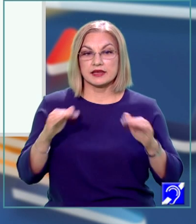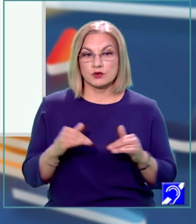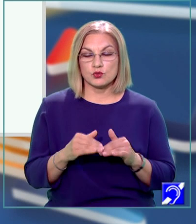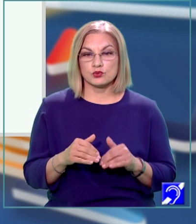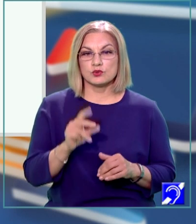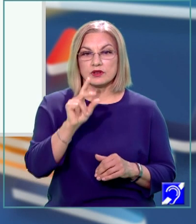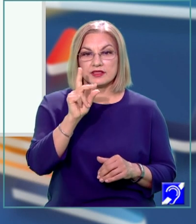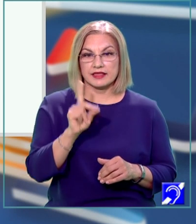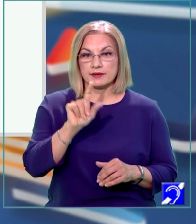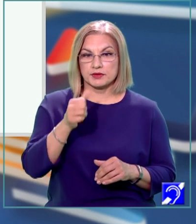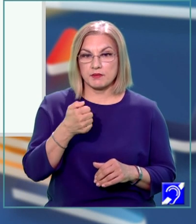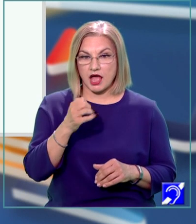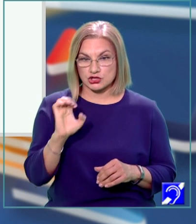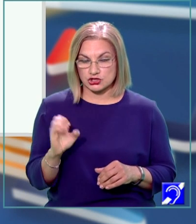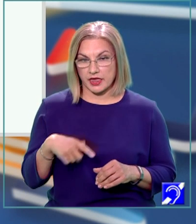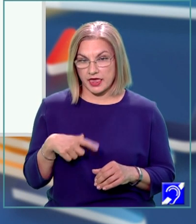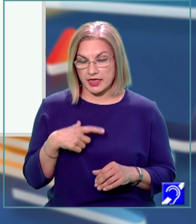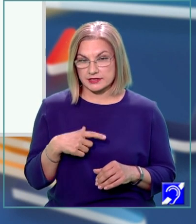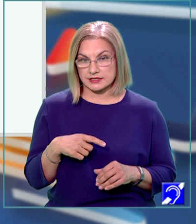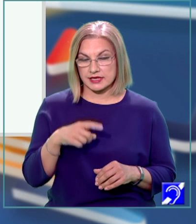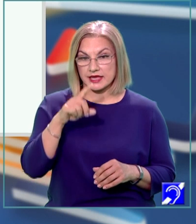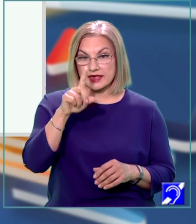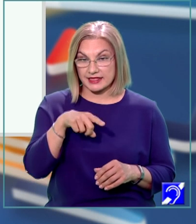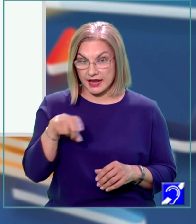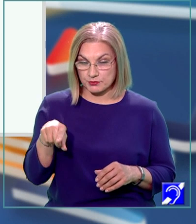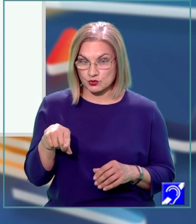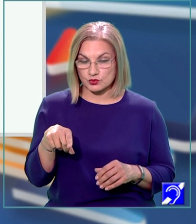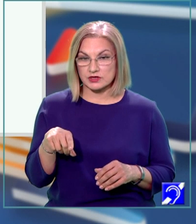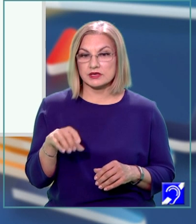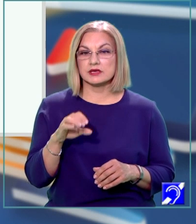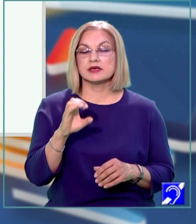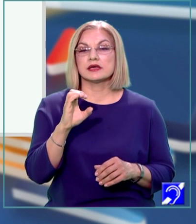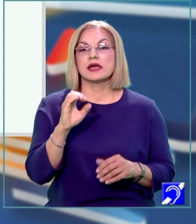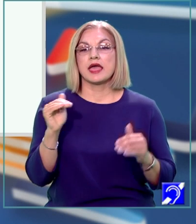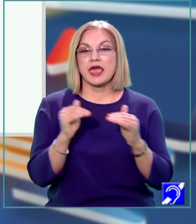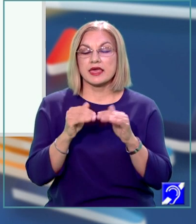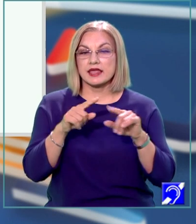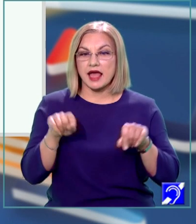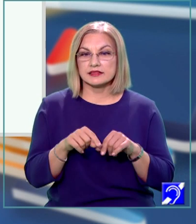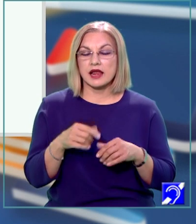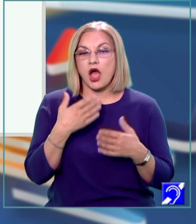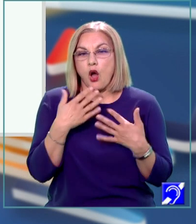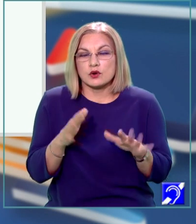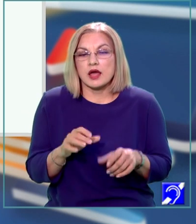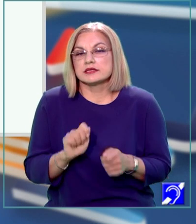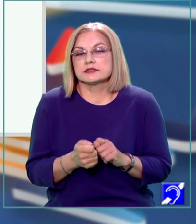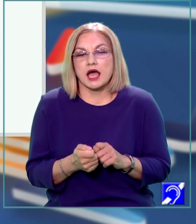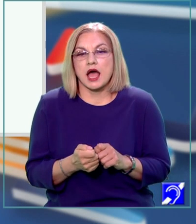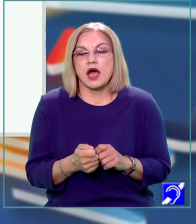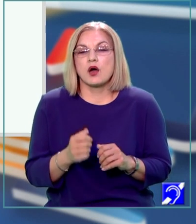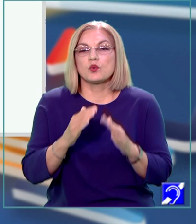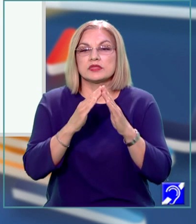este dreptunghic echilateral oarecare sau dreptunghic isoscert.